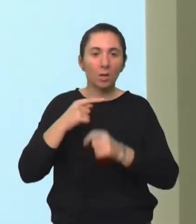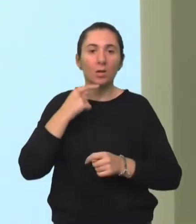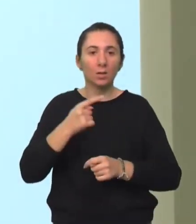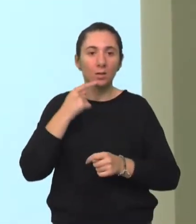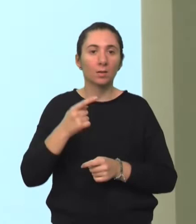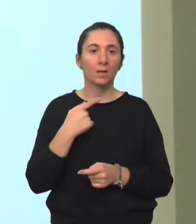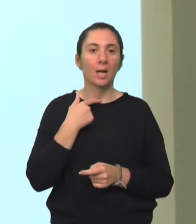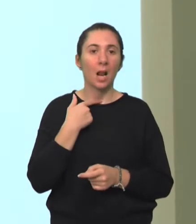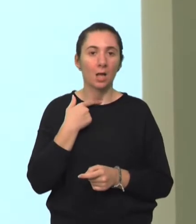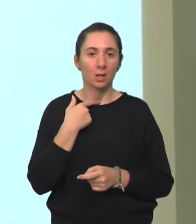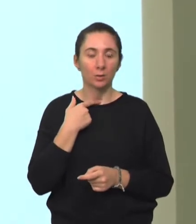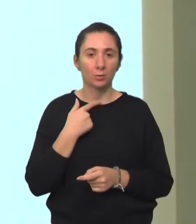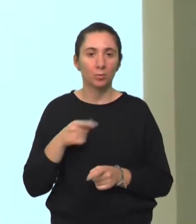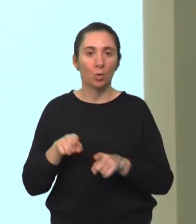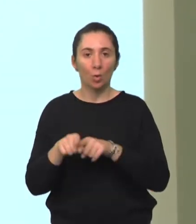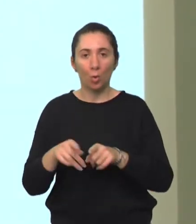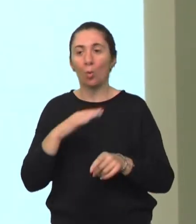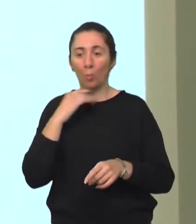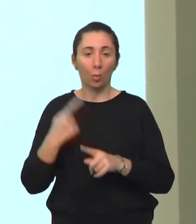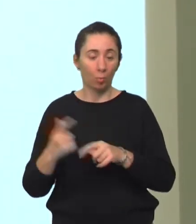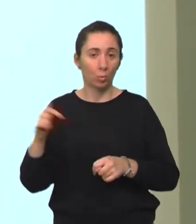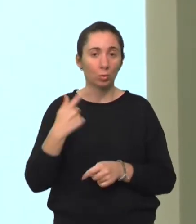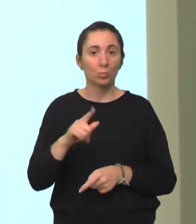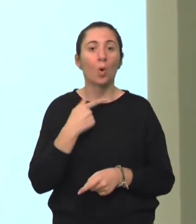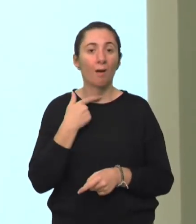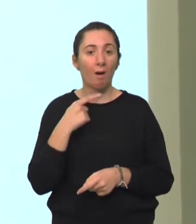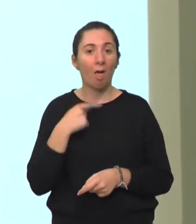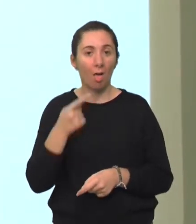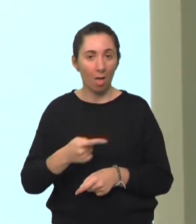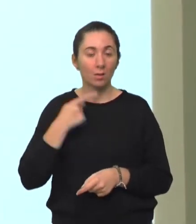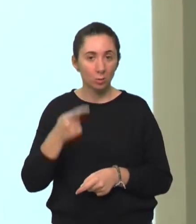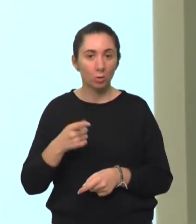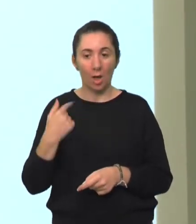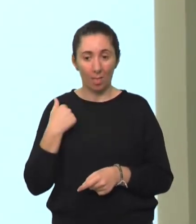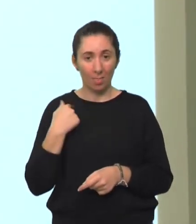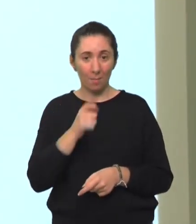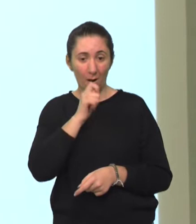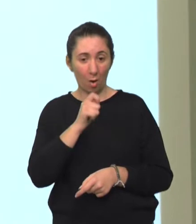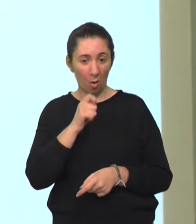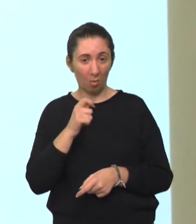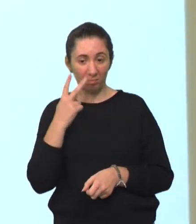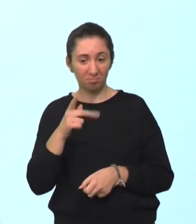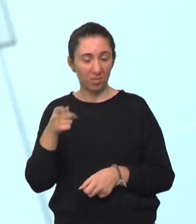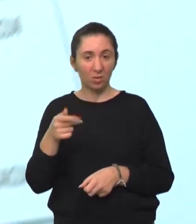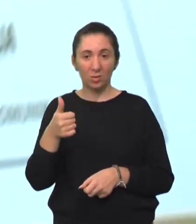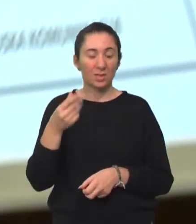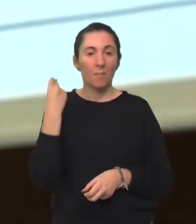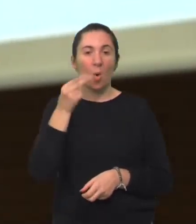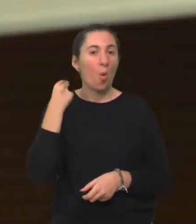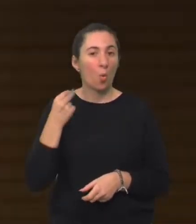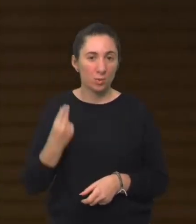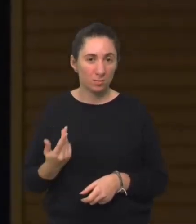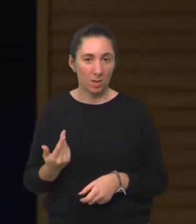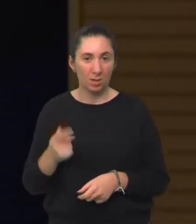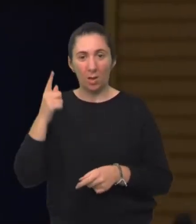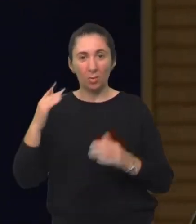glasova. Izgovor glasova zbog koji roditelji često dođu, a nama je on iz logopetske perspektive ponekad samo kozmetika, jer je